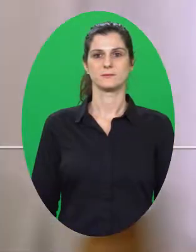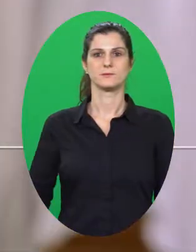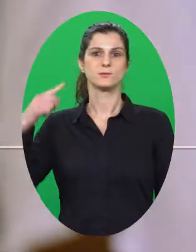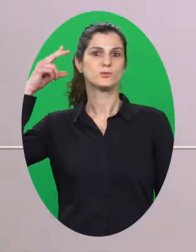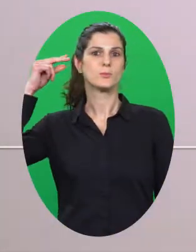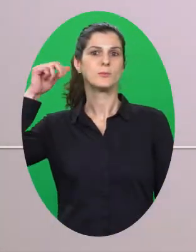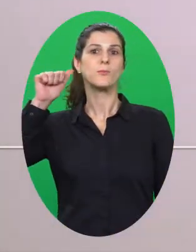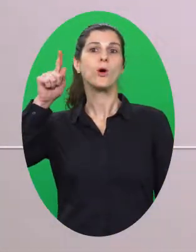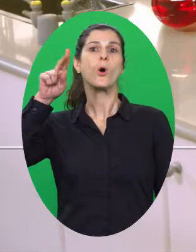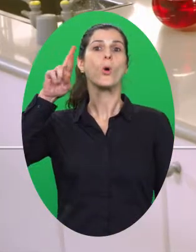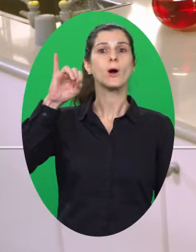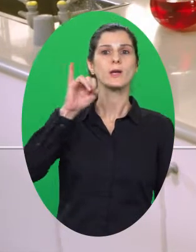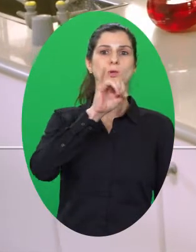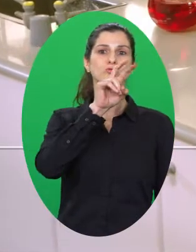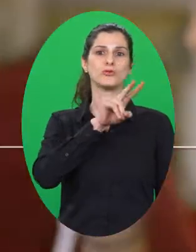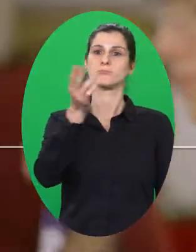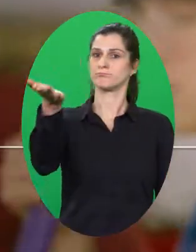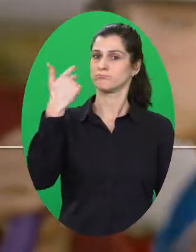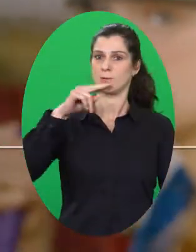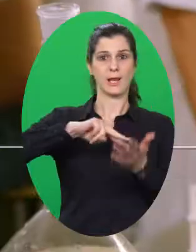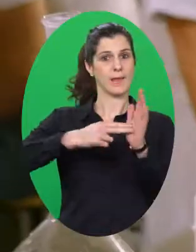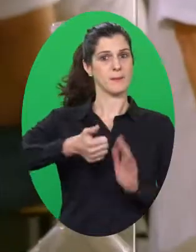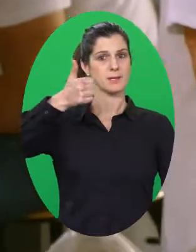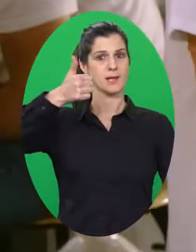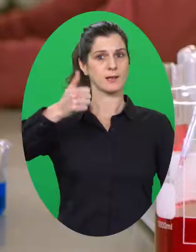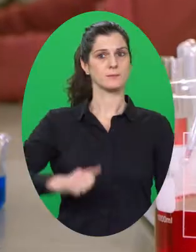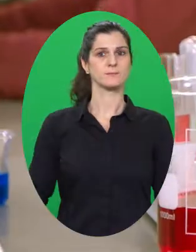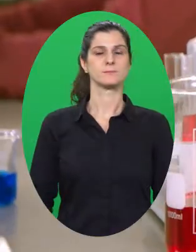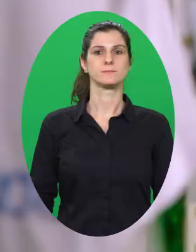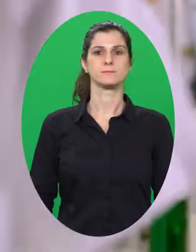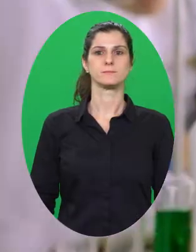אורין, אורין יוד שתיים, קשיבי בבקשה לחדר המנהל